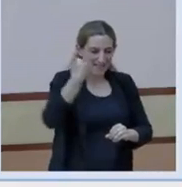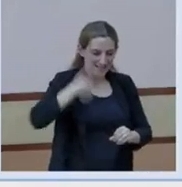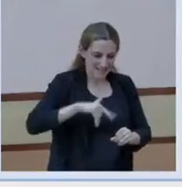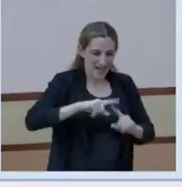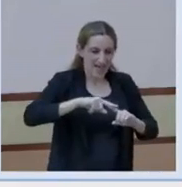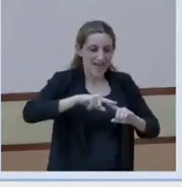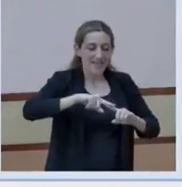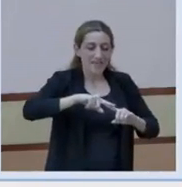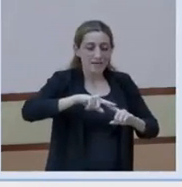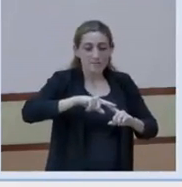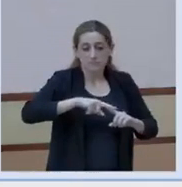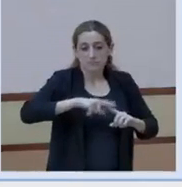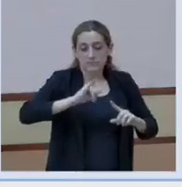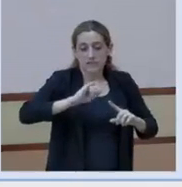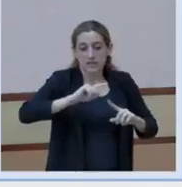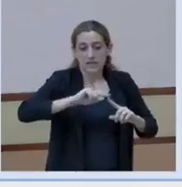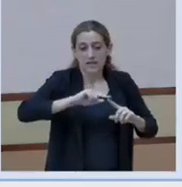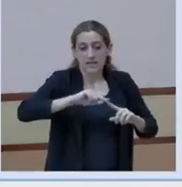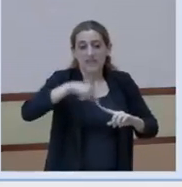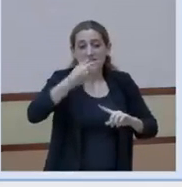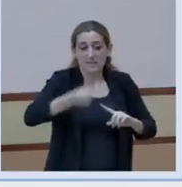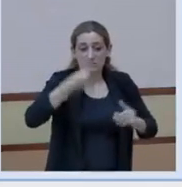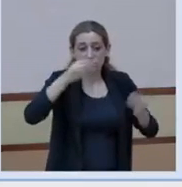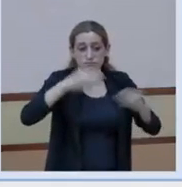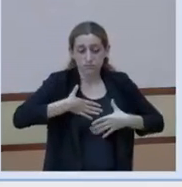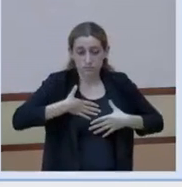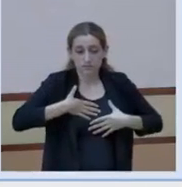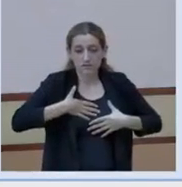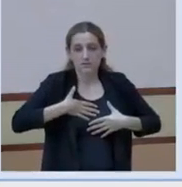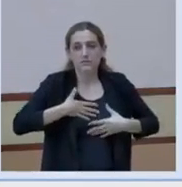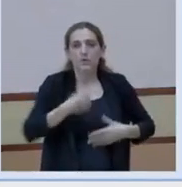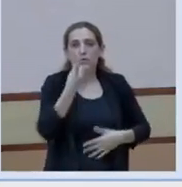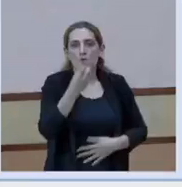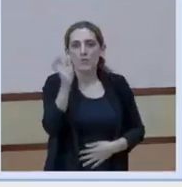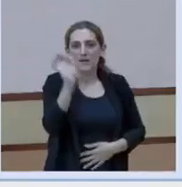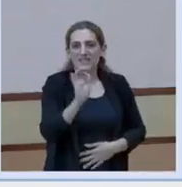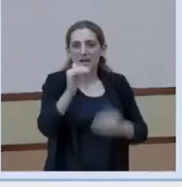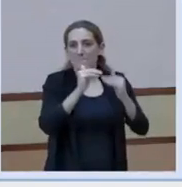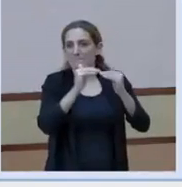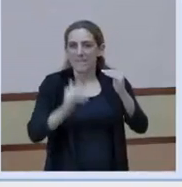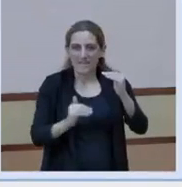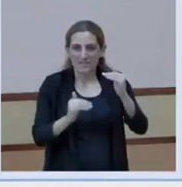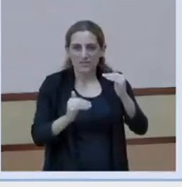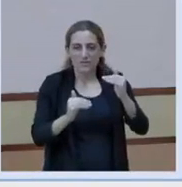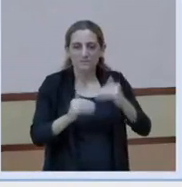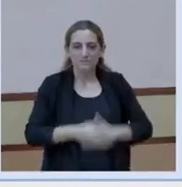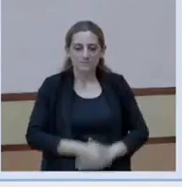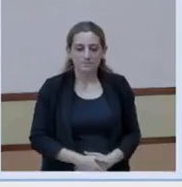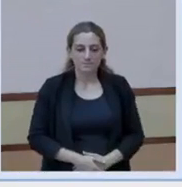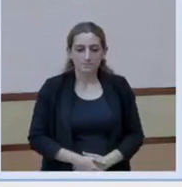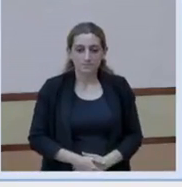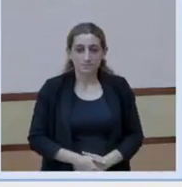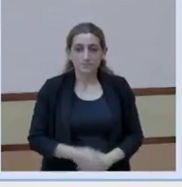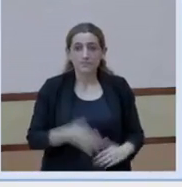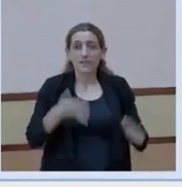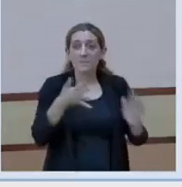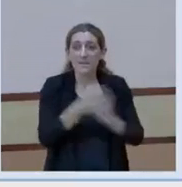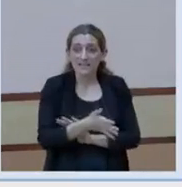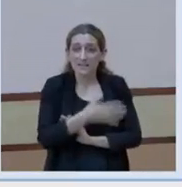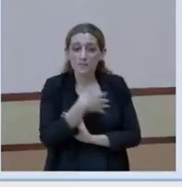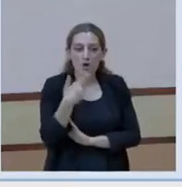simplement menys d'un 1% ha hagut aquesta fallada vacunada. Per tant, més d'un